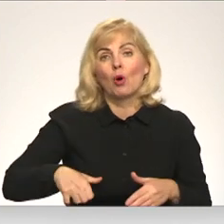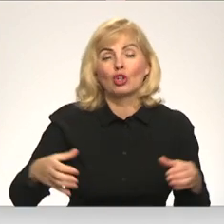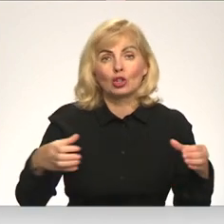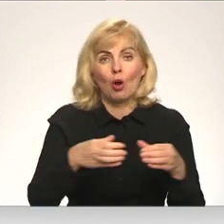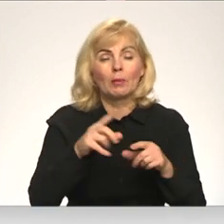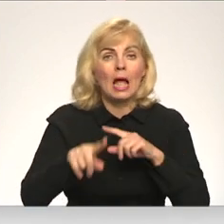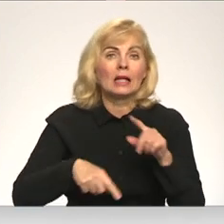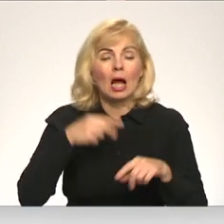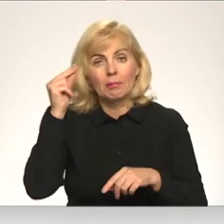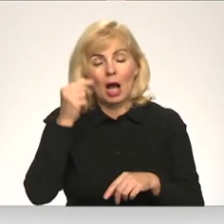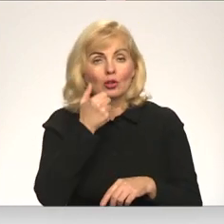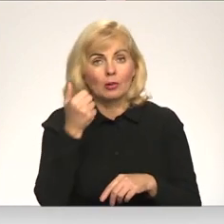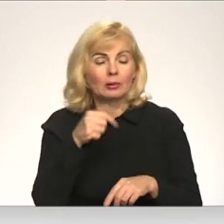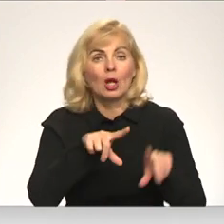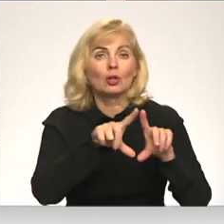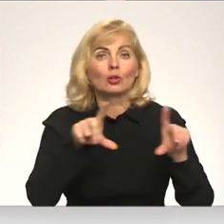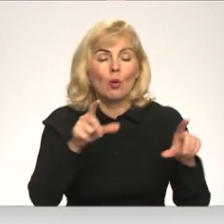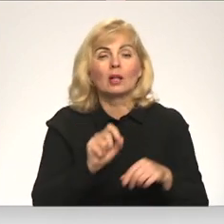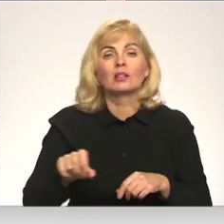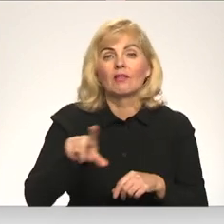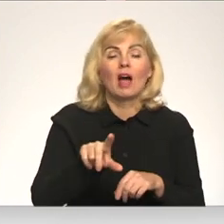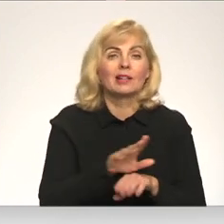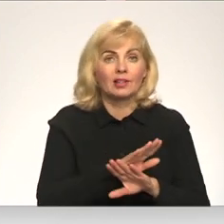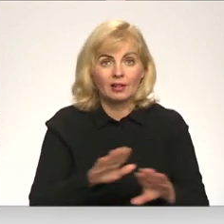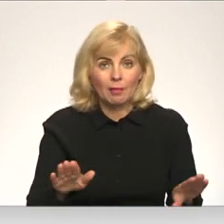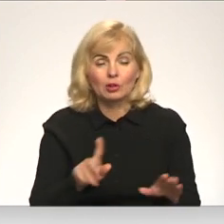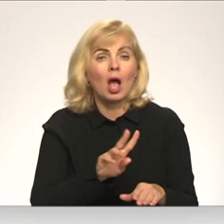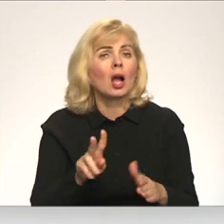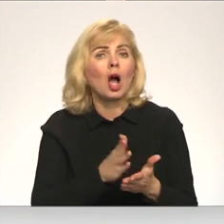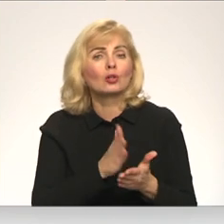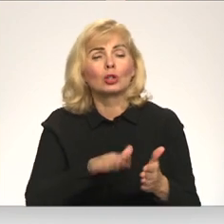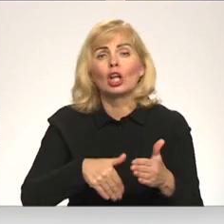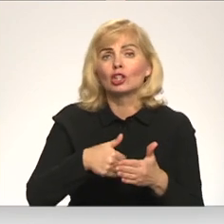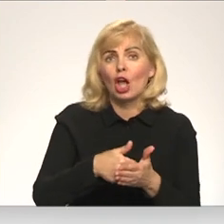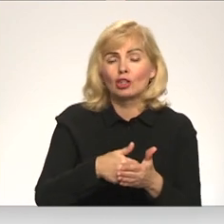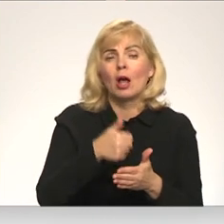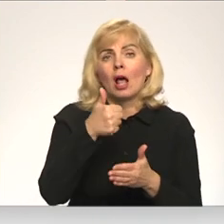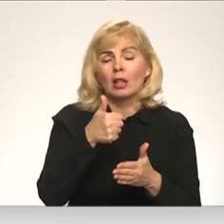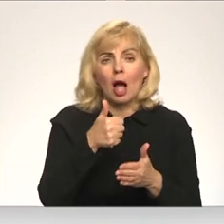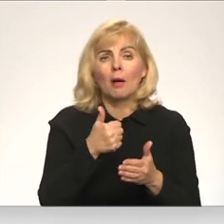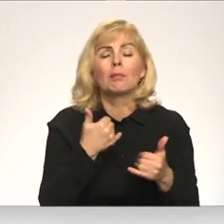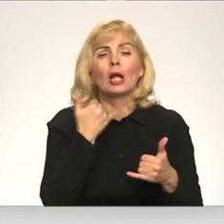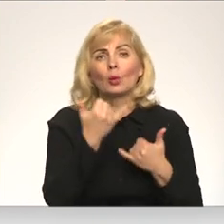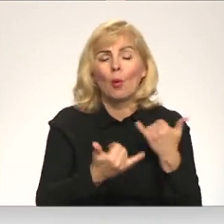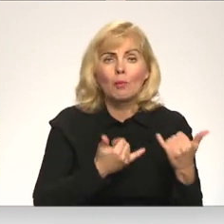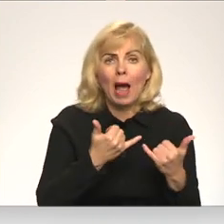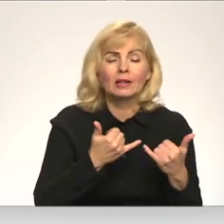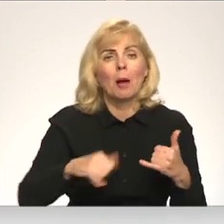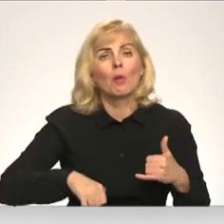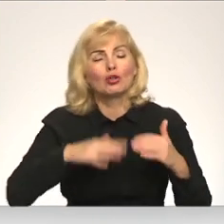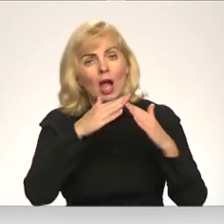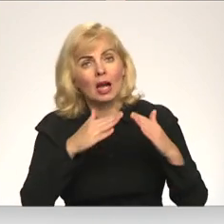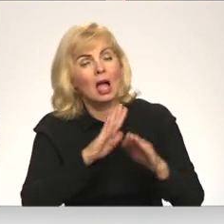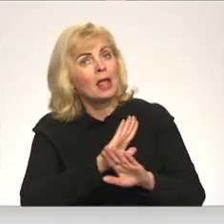nākamajā mācība gadā tur skolas vairs nebos. Kas notiks ar līdz šim labi uzturētajām muižas sēkām, vai tās nepaliks